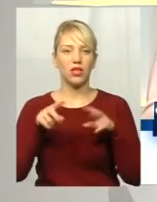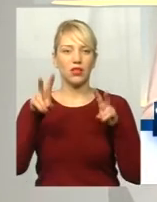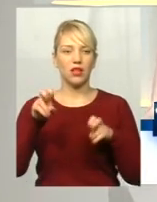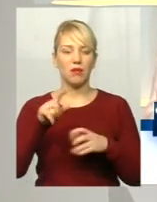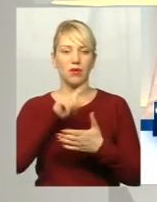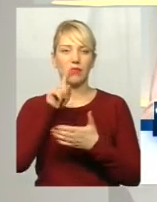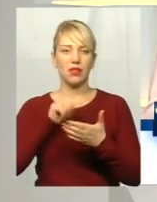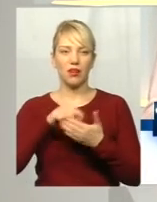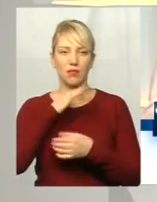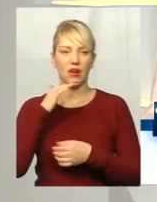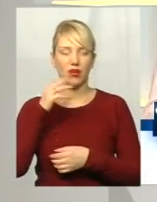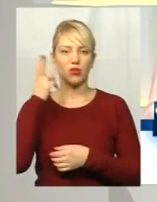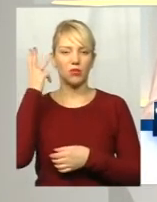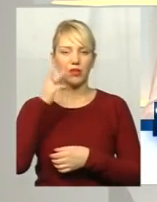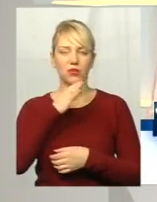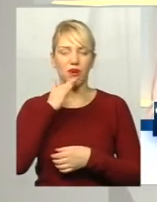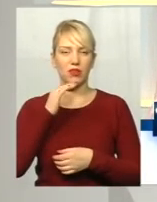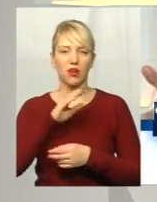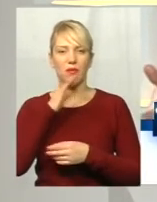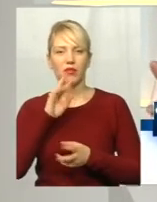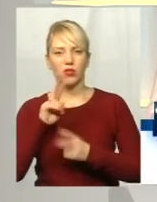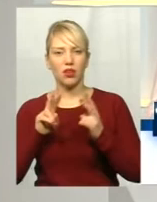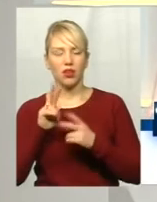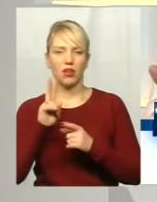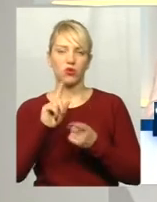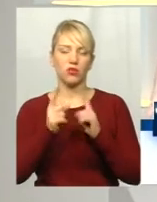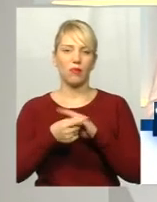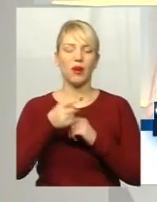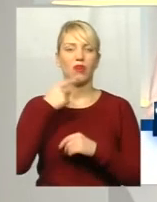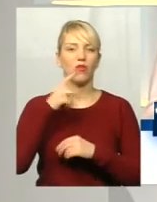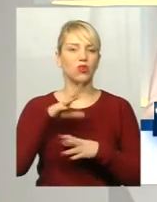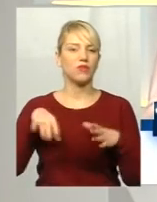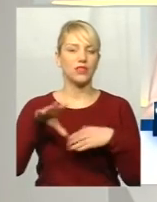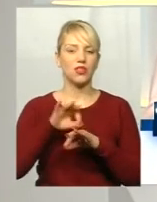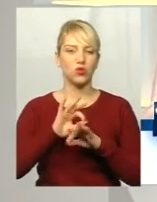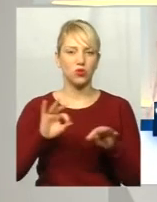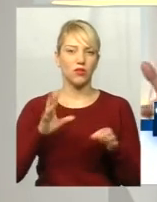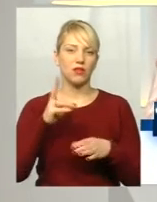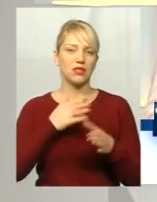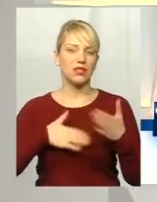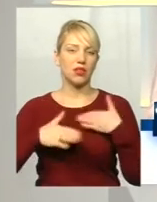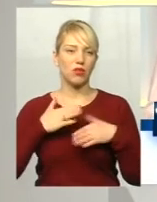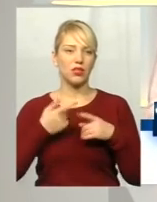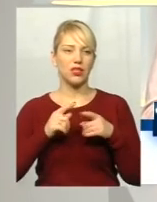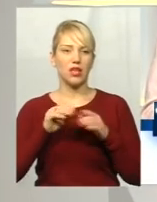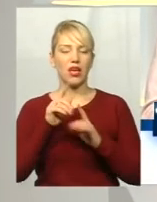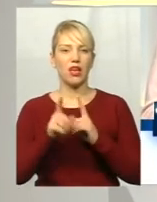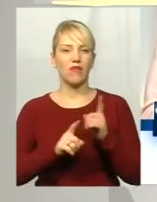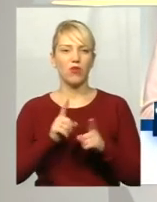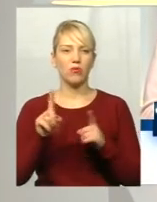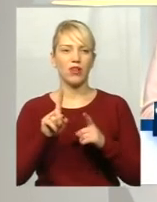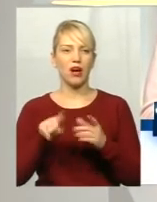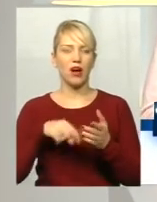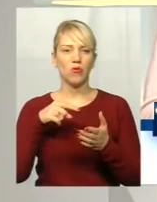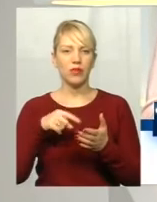багато, запитань хмельничан, багато нарікань. Хтось, навпаки, каже, що все чудово і задоволений цією мережою, цією реформою, яка в місті